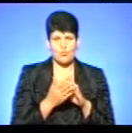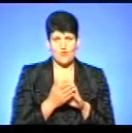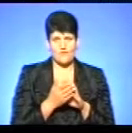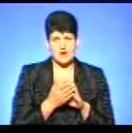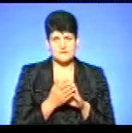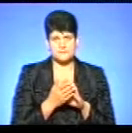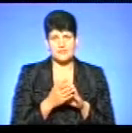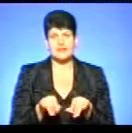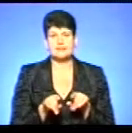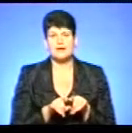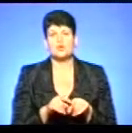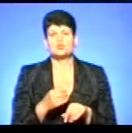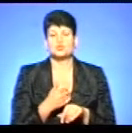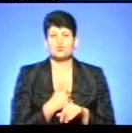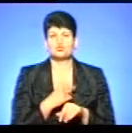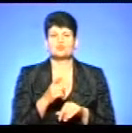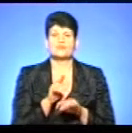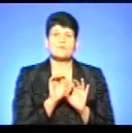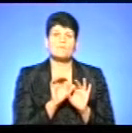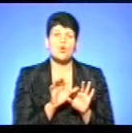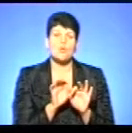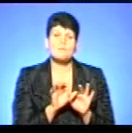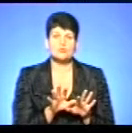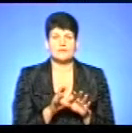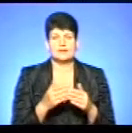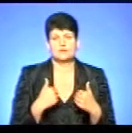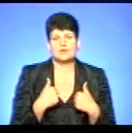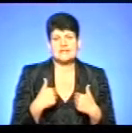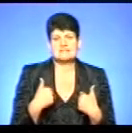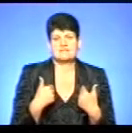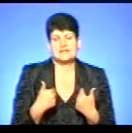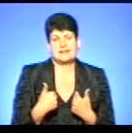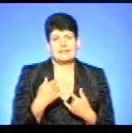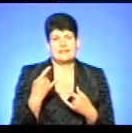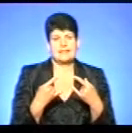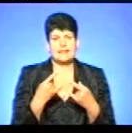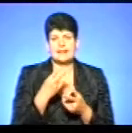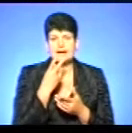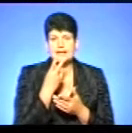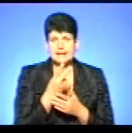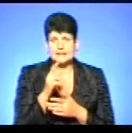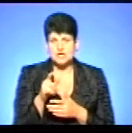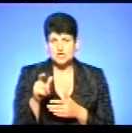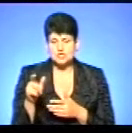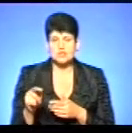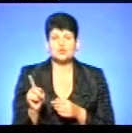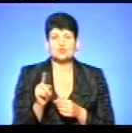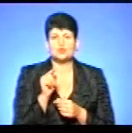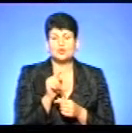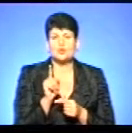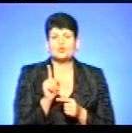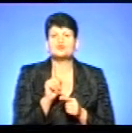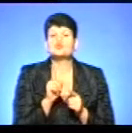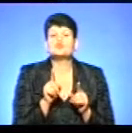також хочу, щоб ви прокоментували, зокрема, до нас зверталися телеглядачі, щодо того, чому не